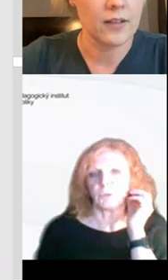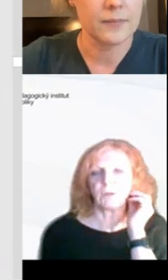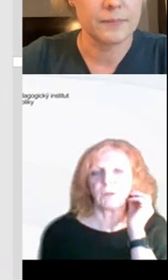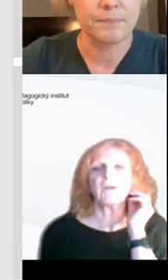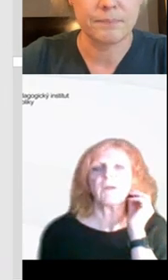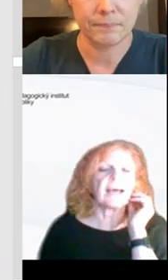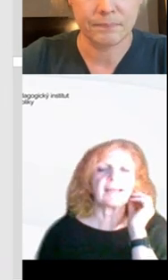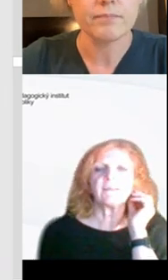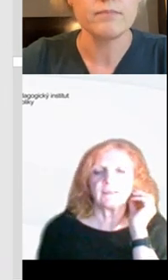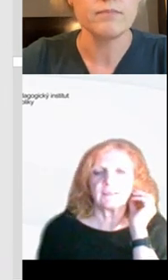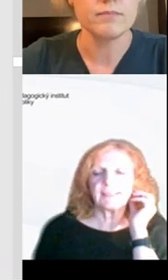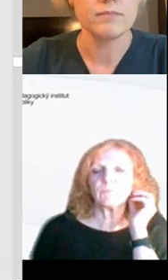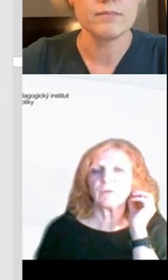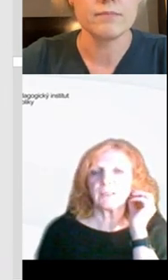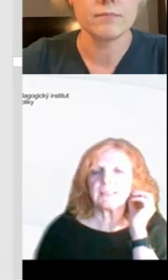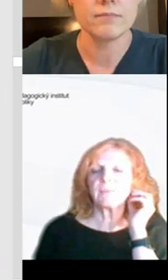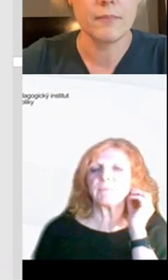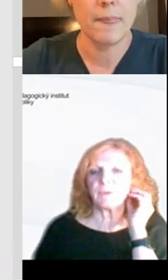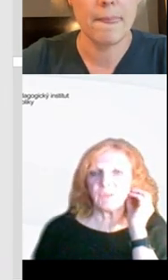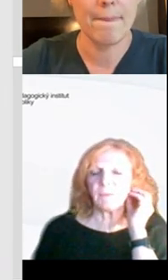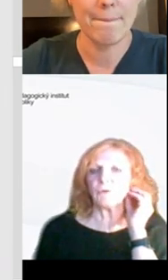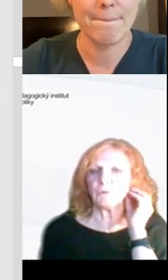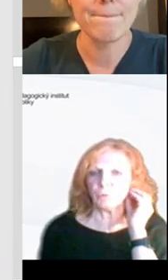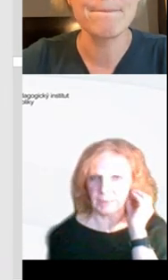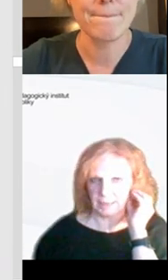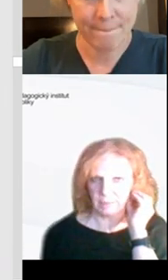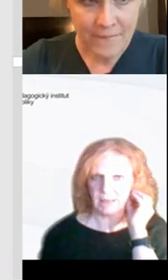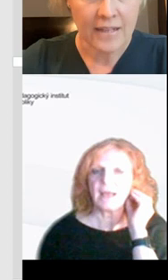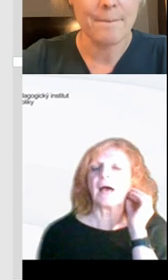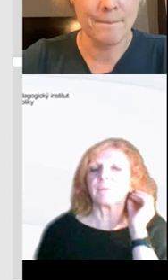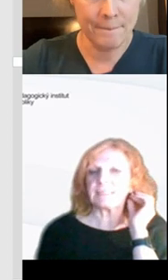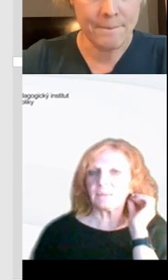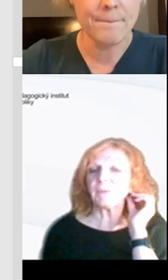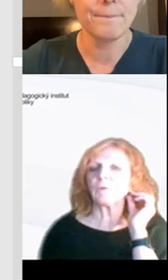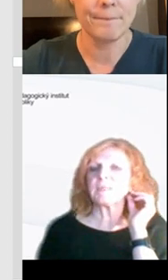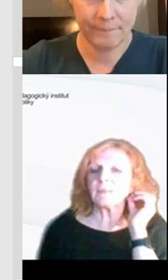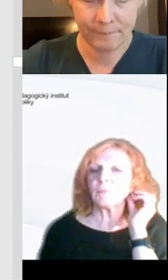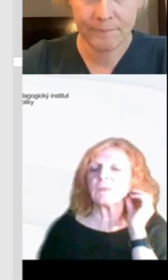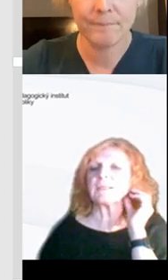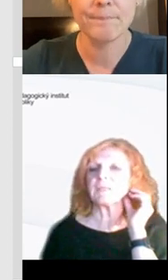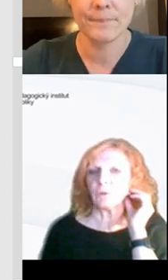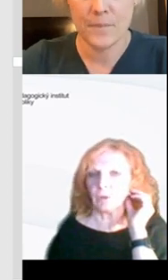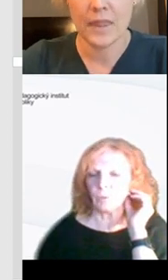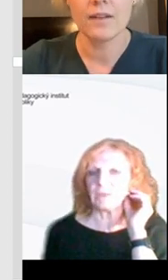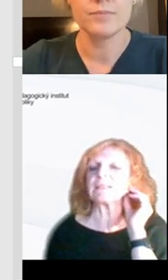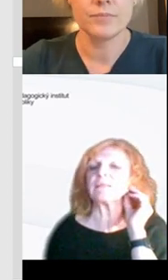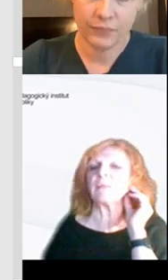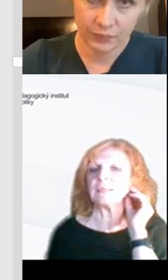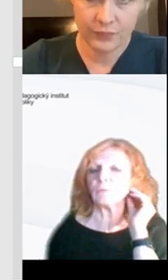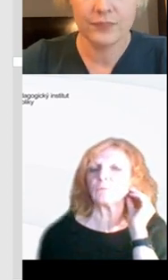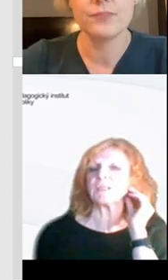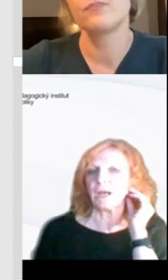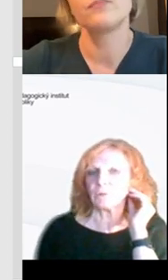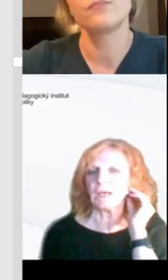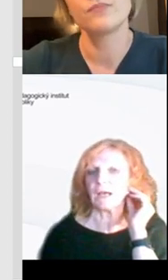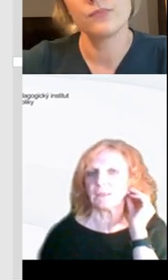Děkuju moc, Milo. Já tady cítím tu hranici mezi prvním a druhým stupněm. A myslím, že bychom se teď mohli zeptat kolegu, jestli